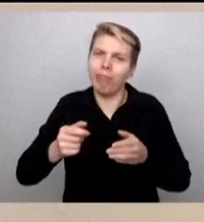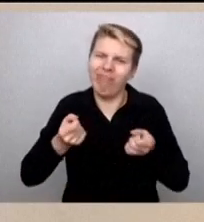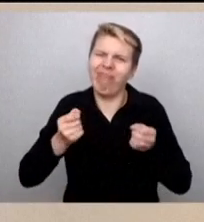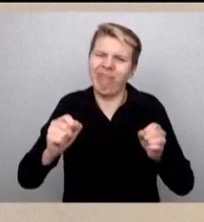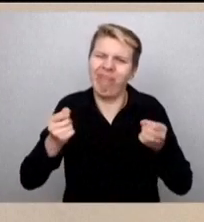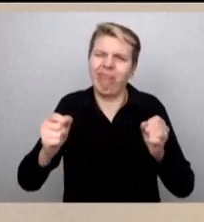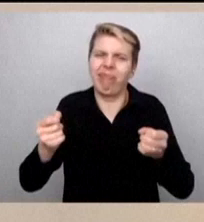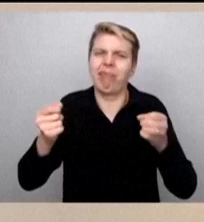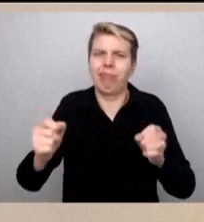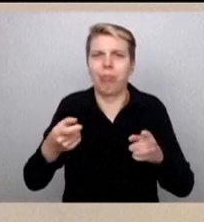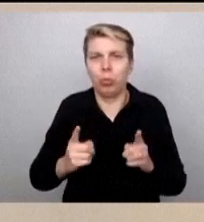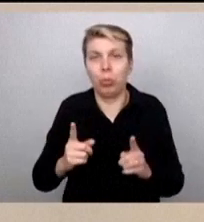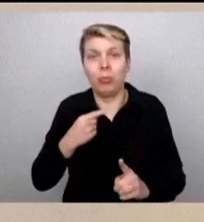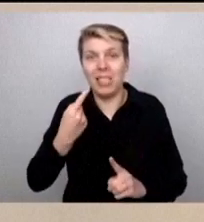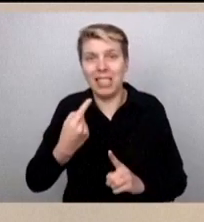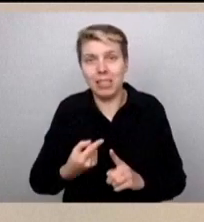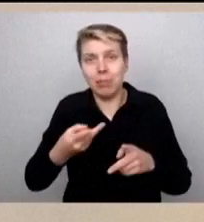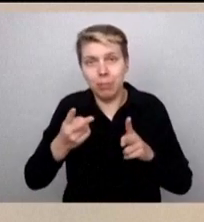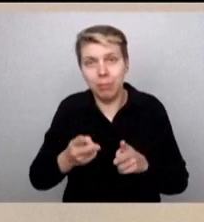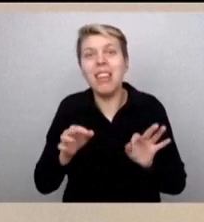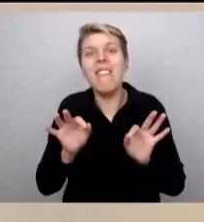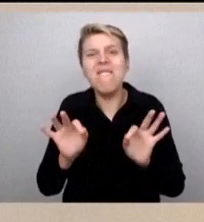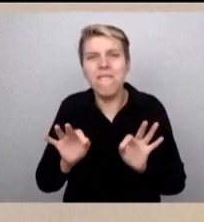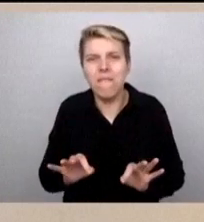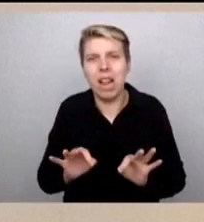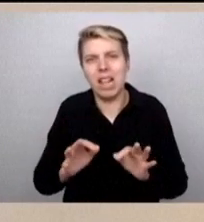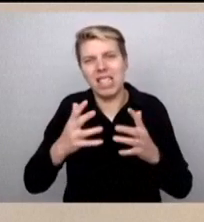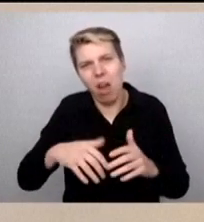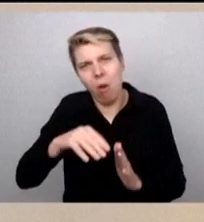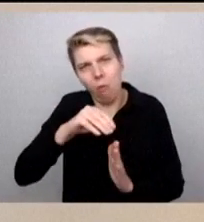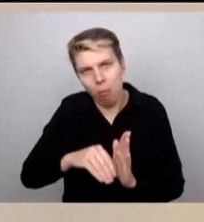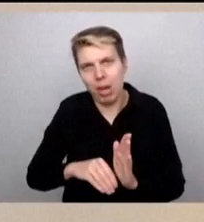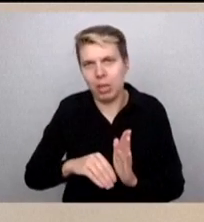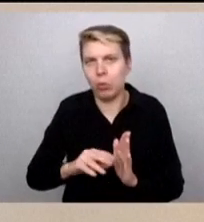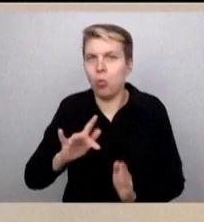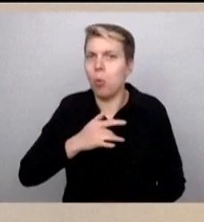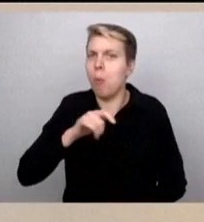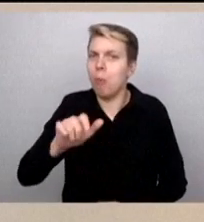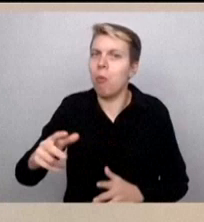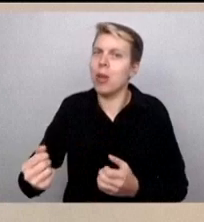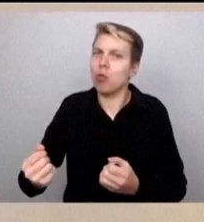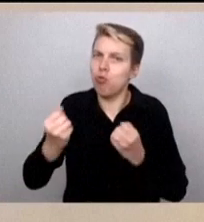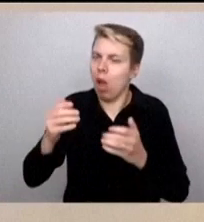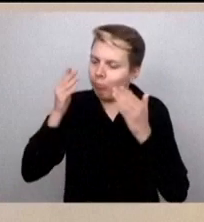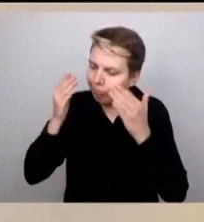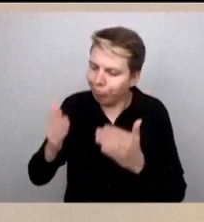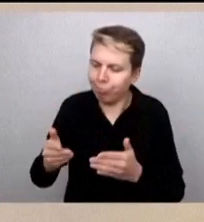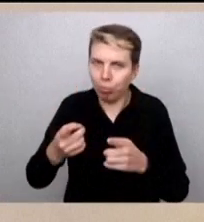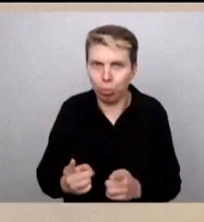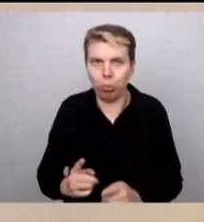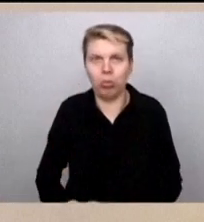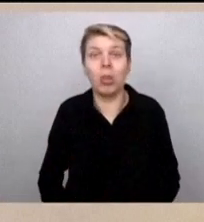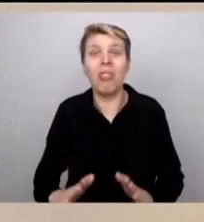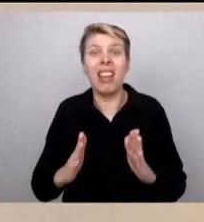verlässlichere Aufarbeitung, eine noch stärkere Zuwendung zu den Betroffenen und für eine Reform der Kirche zu